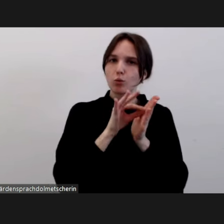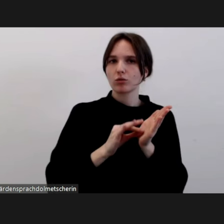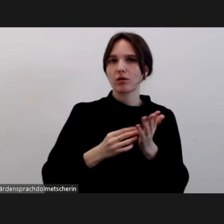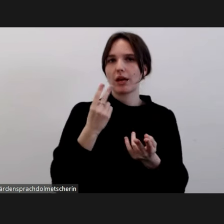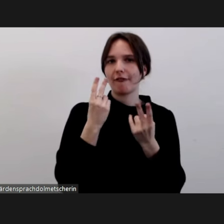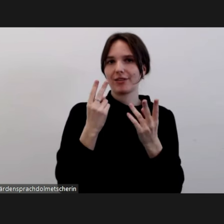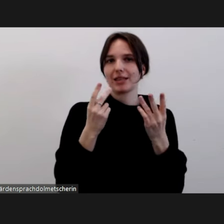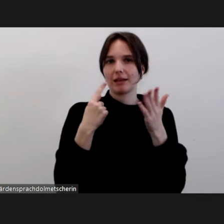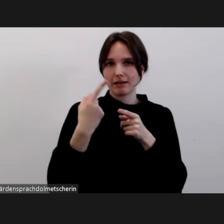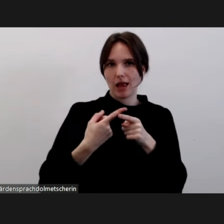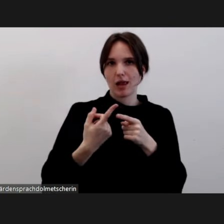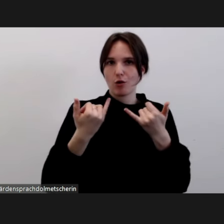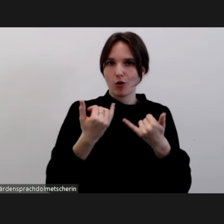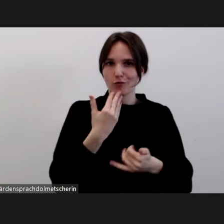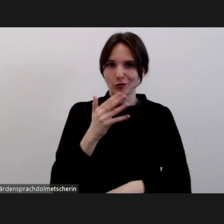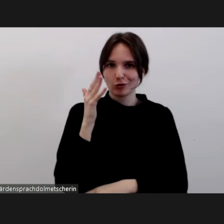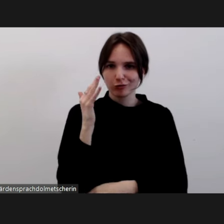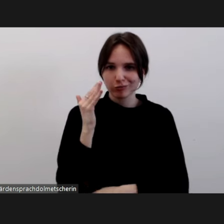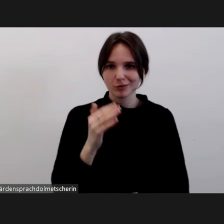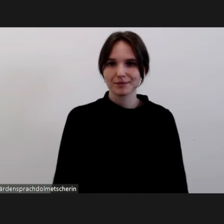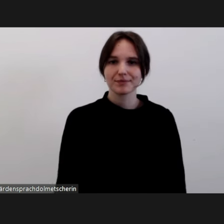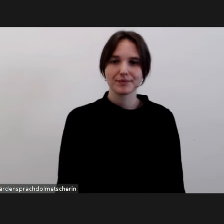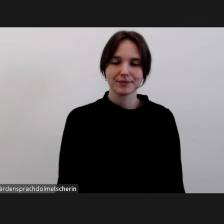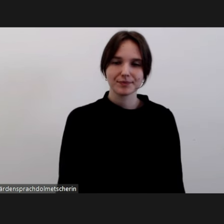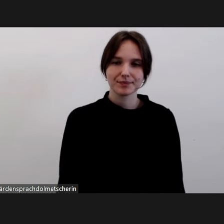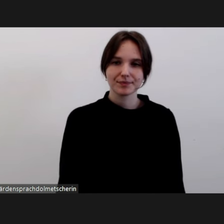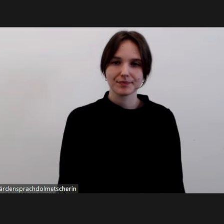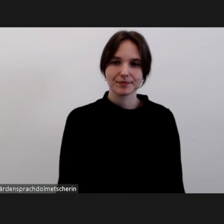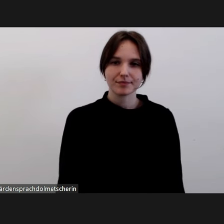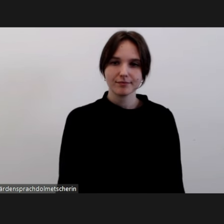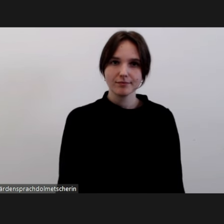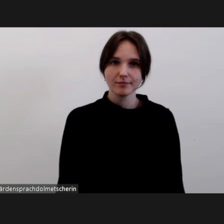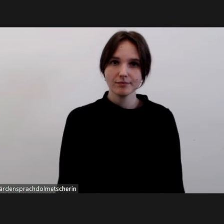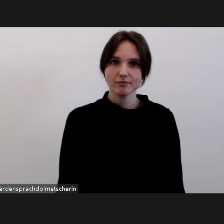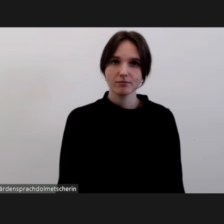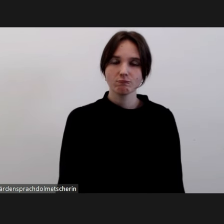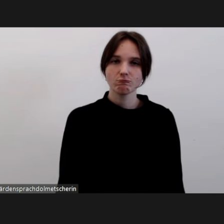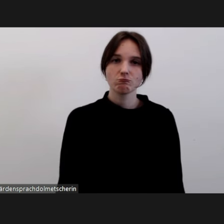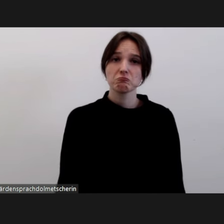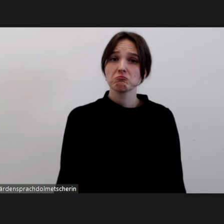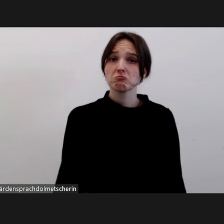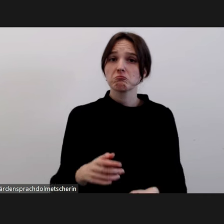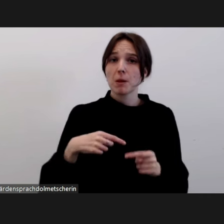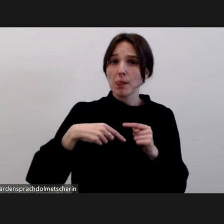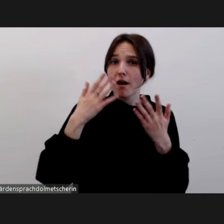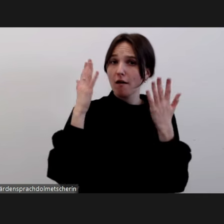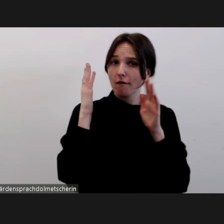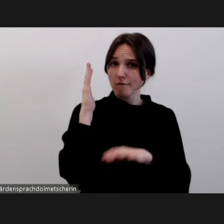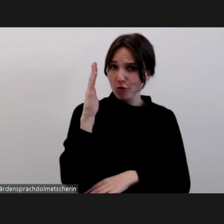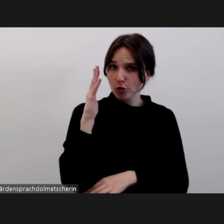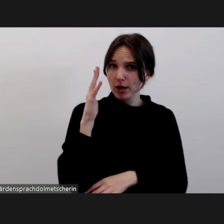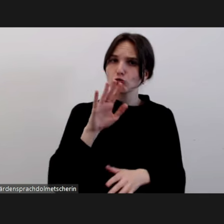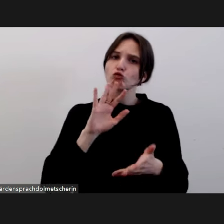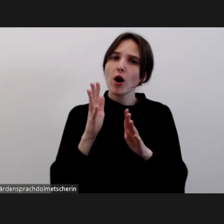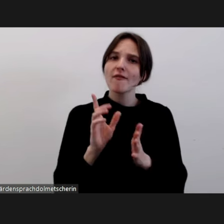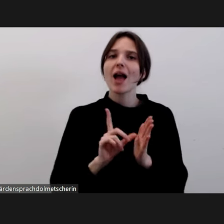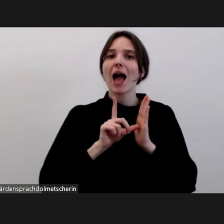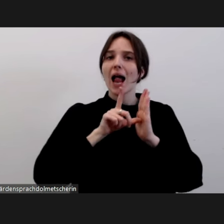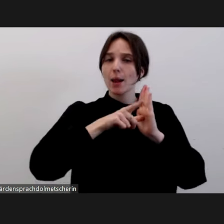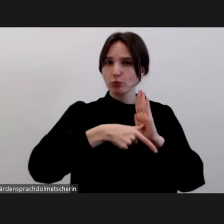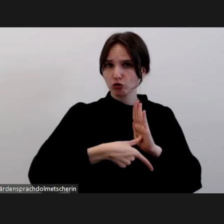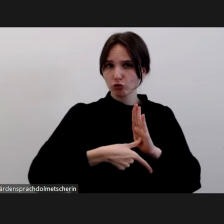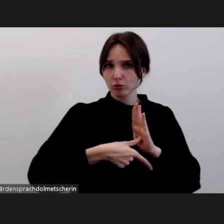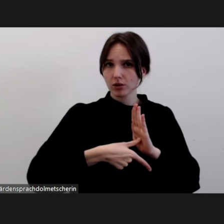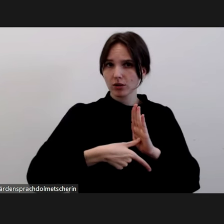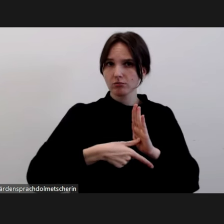teilen. Daher haben Sie im Anschluss an den circa 30-minütigen Vortrag im Rahmen des